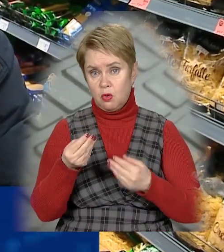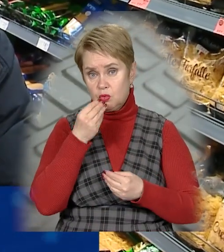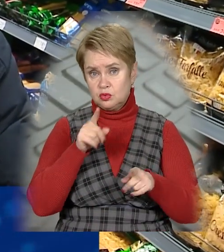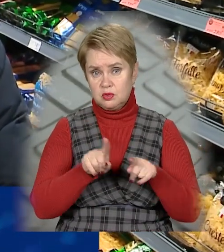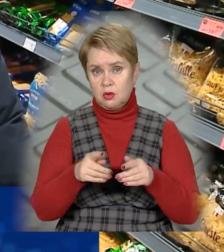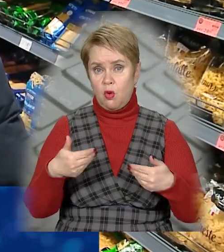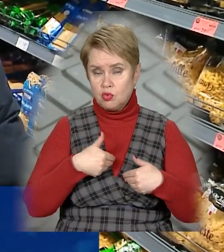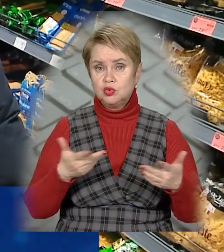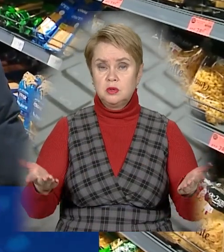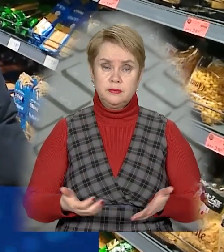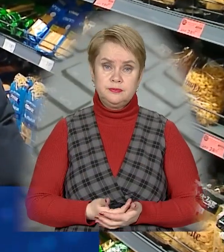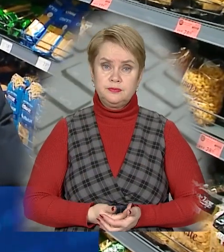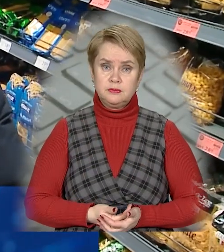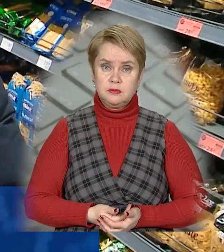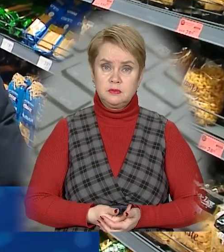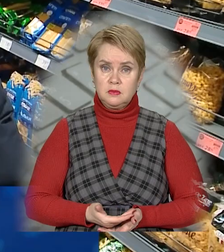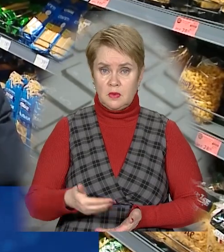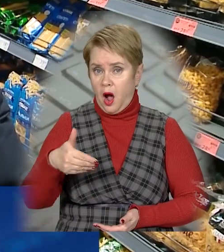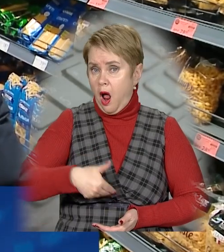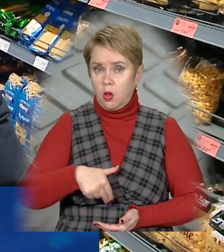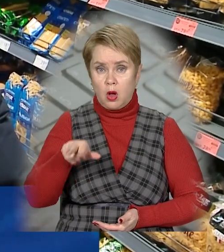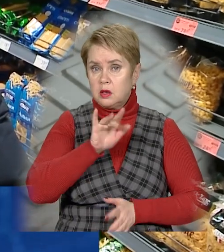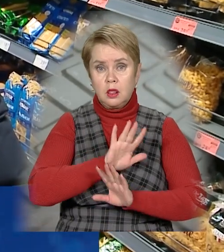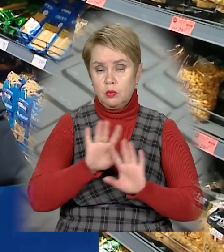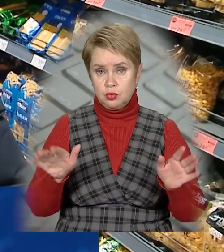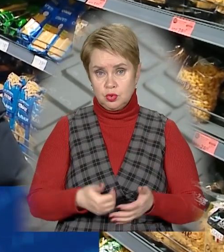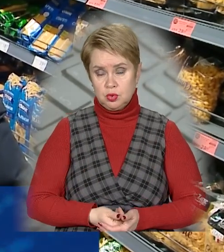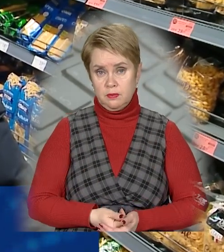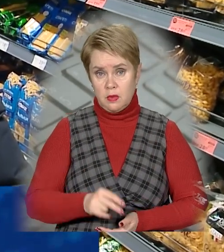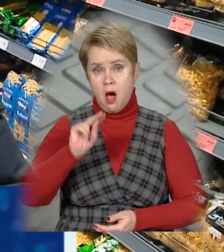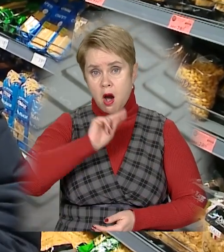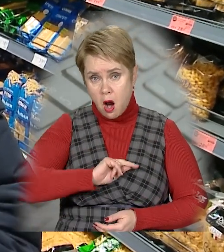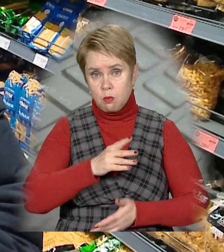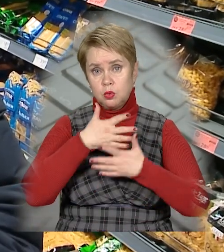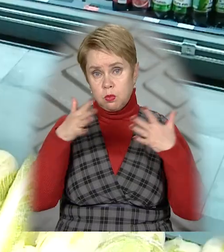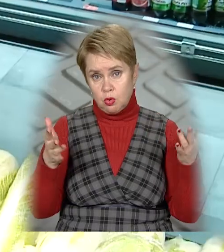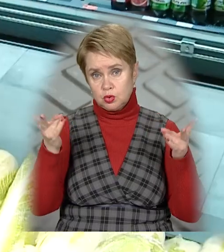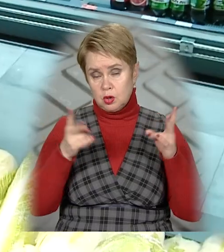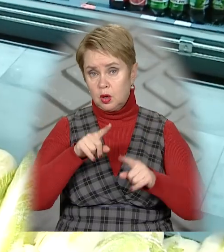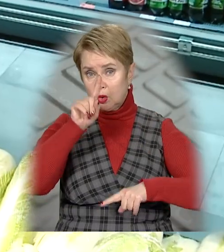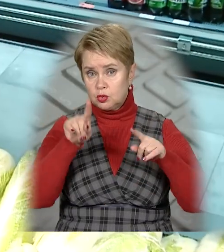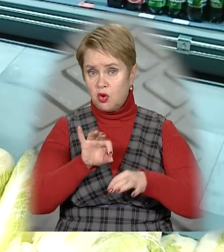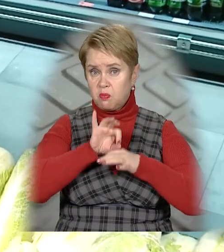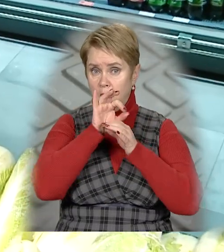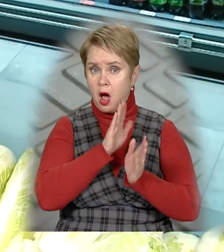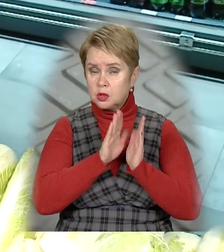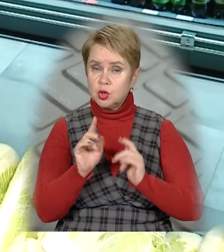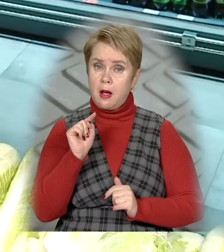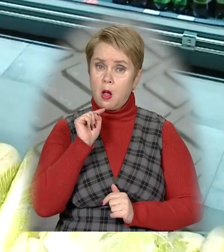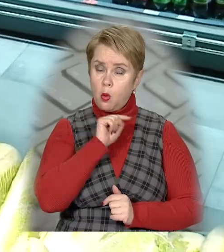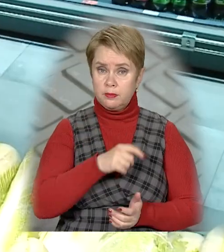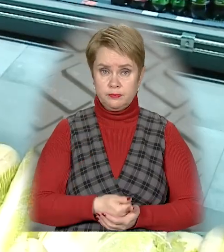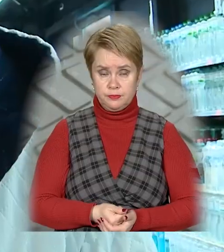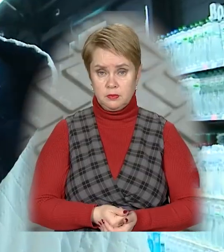Кушати, то все одно всім хочеться. Голодно не будеш ходити? Роботати більше приходиться. Дехто впроваджує режим